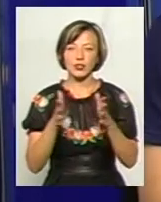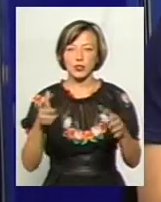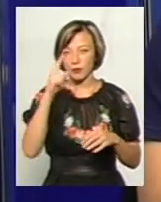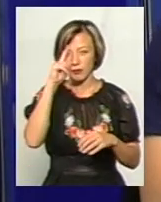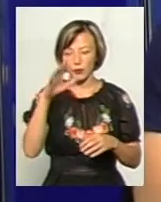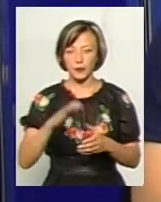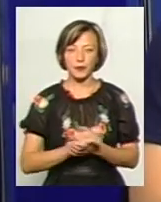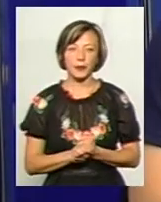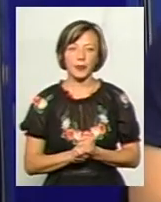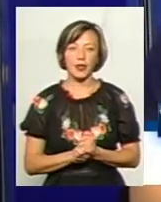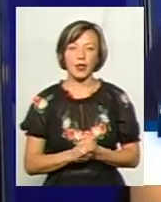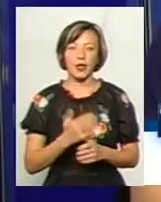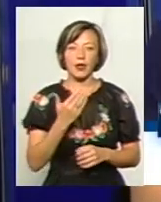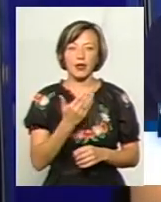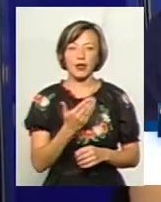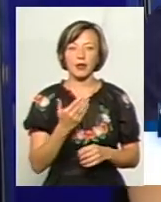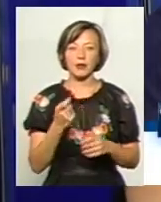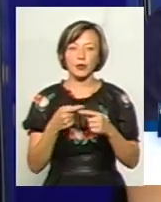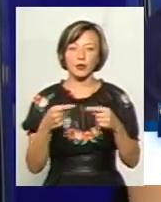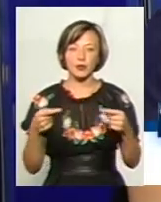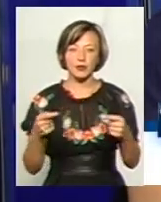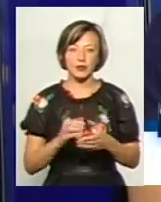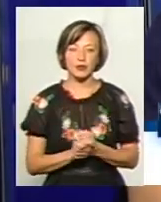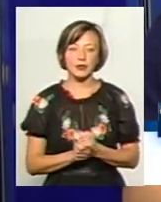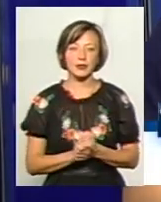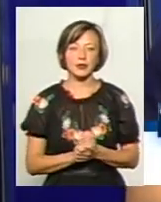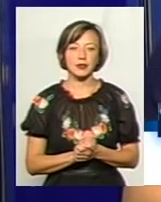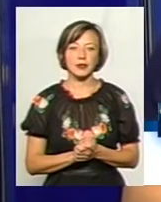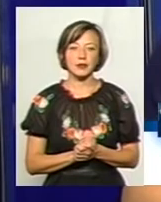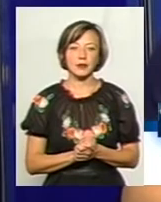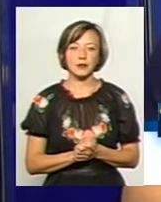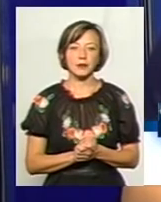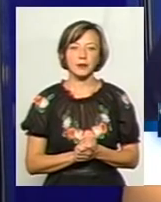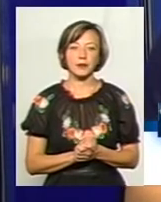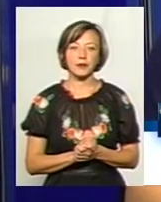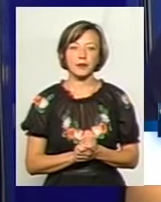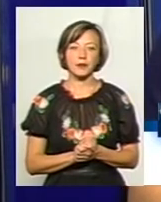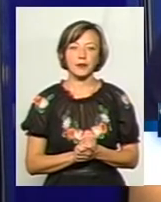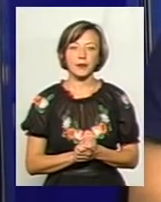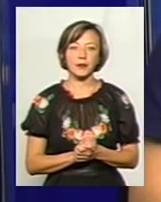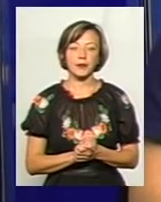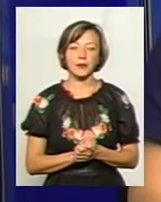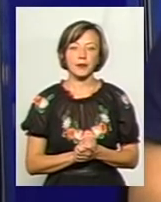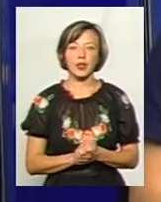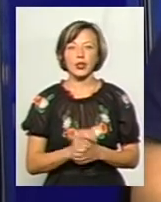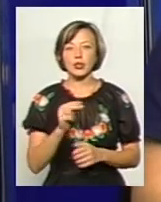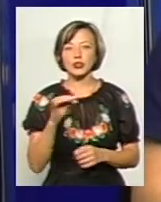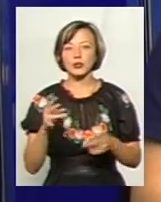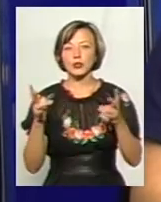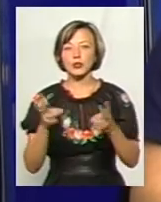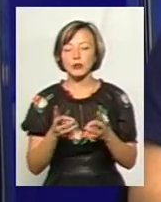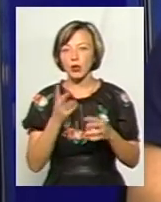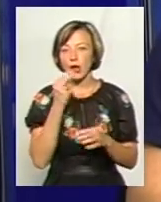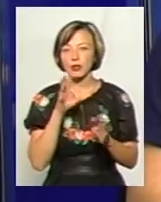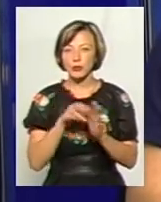Іванович має відношення до багатьох якісних продуктів, засновуванням домаємо, звісно, зараз слово також. Так, ну, тобто, чи потрібно адаптовувати і що, власне, потрібно